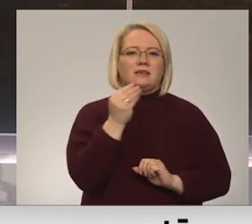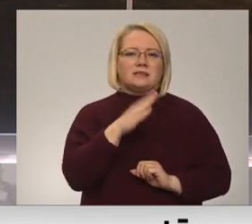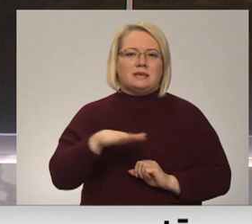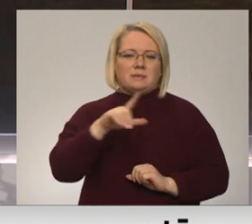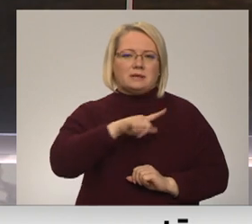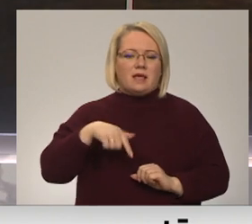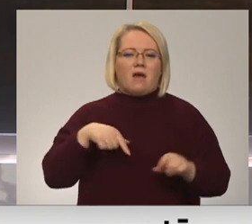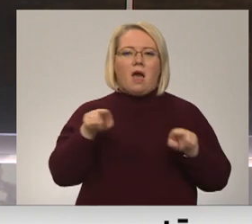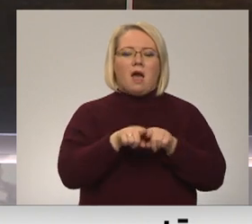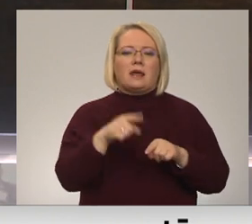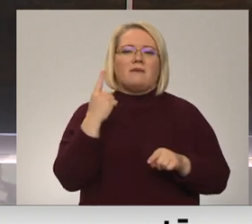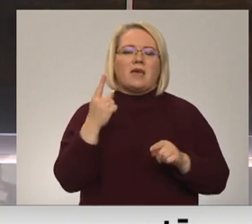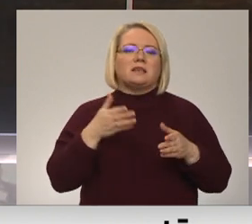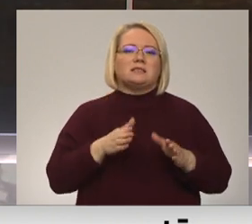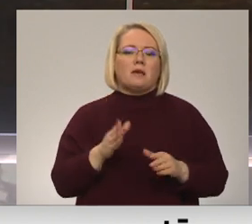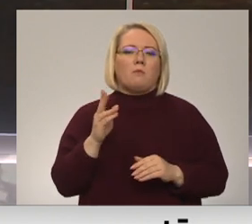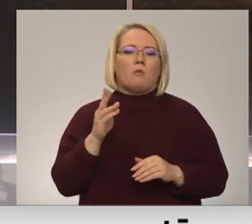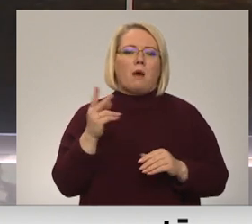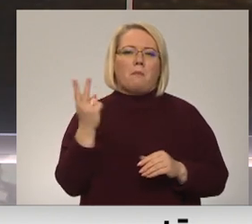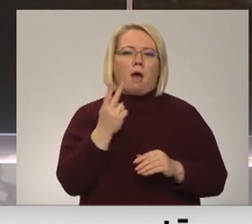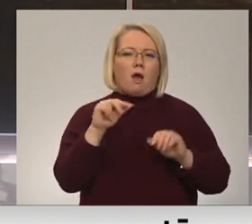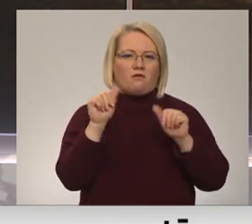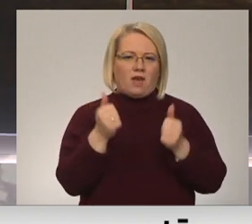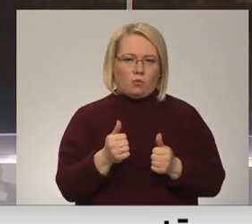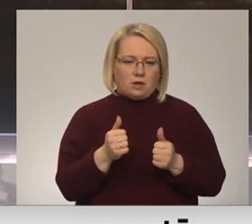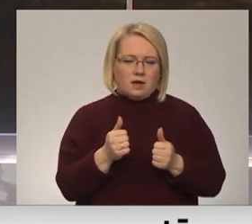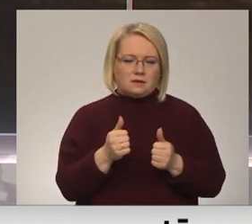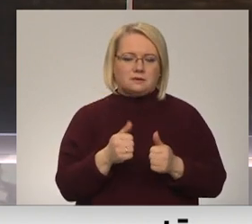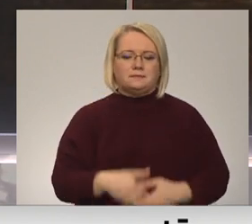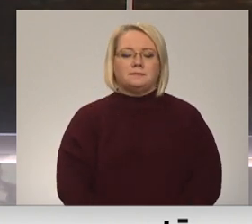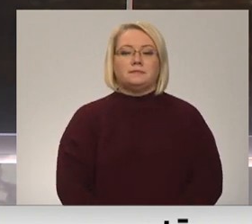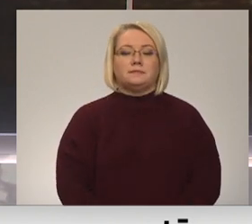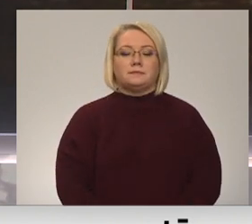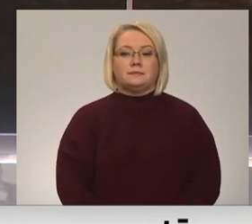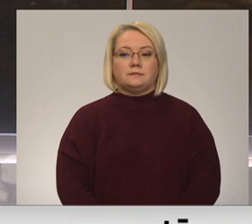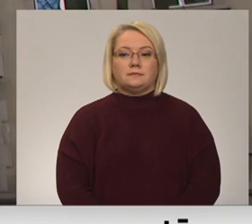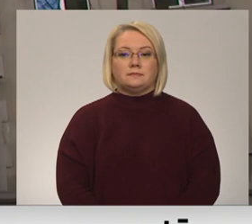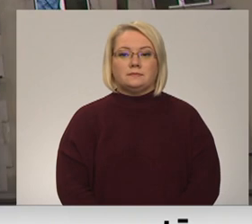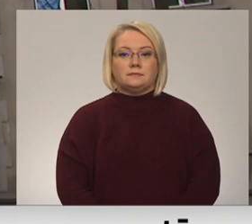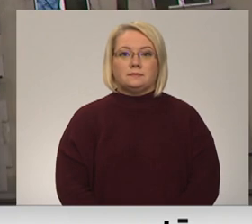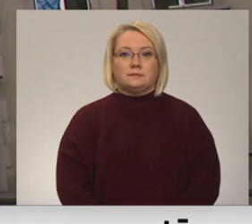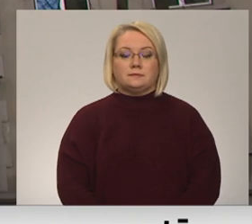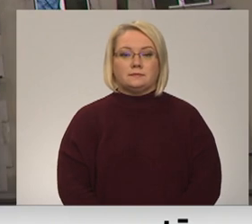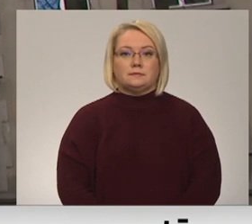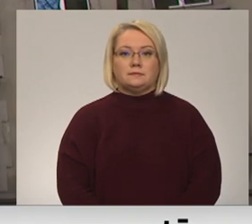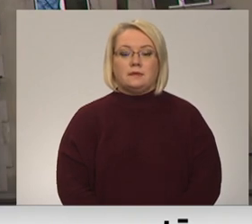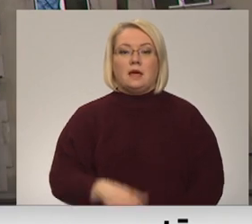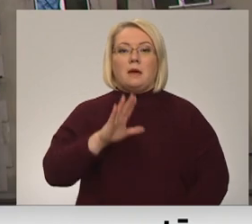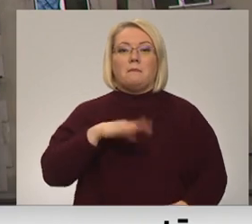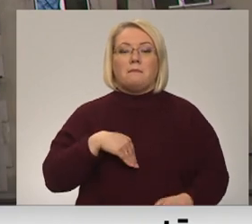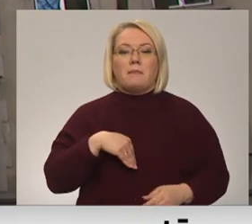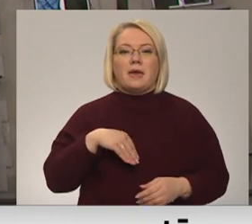arī vienzimu pārveidotās. Plašāk par šīs dienas diskusijām parlamentā stāsta Madara Līcīte. Pēc